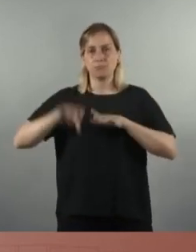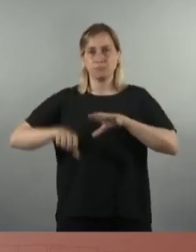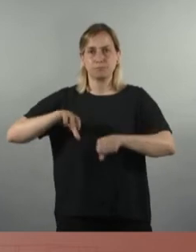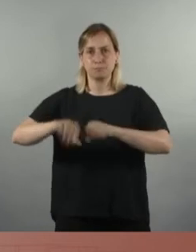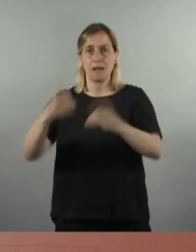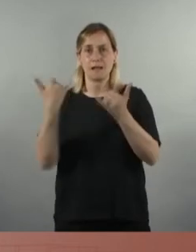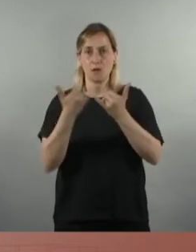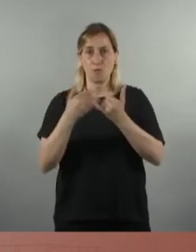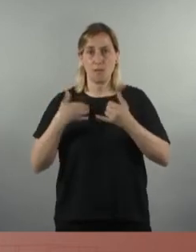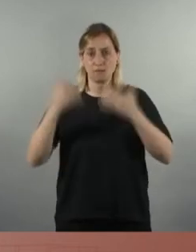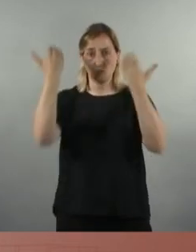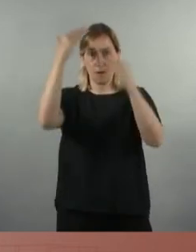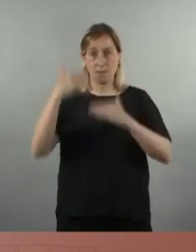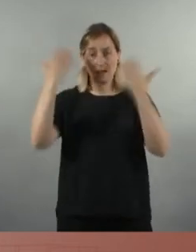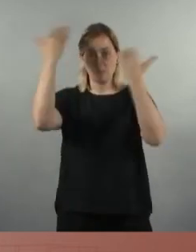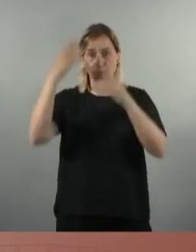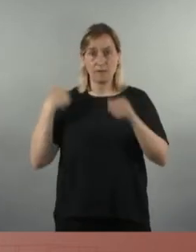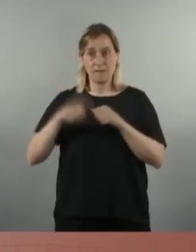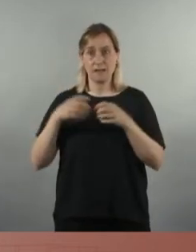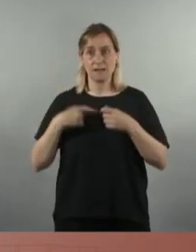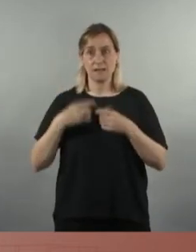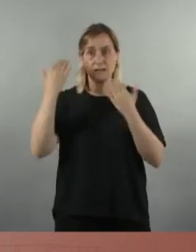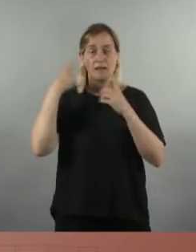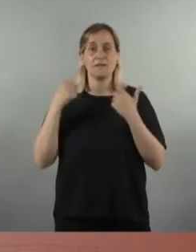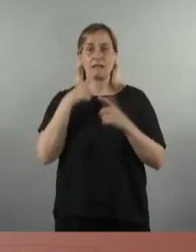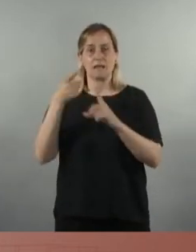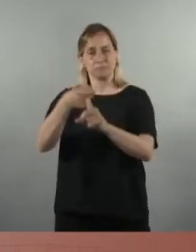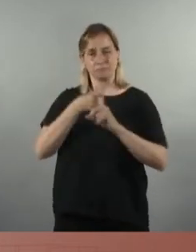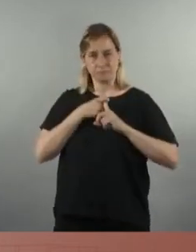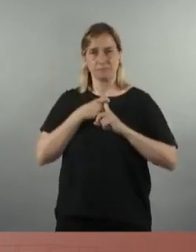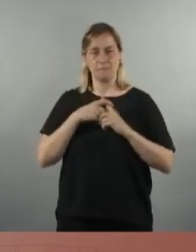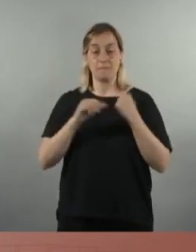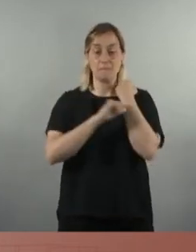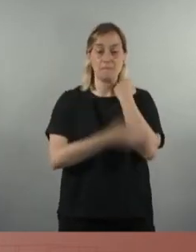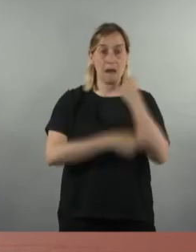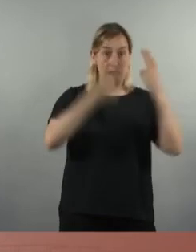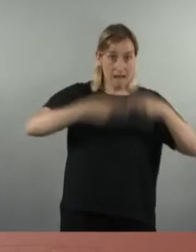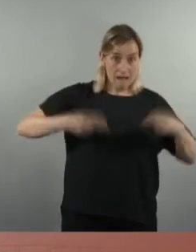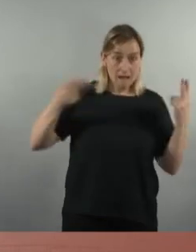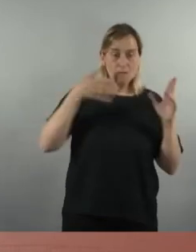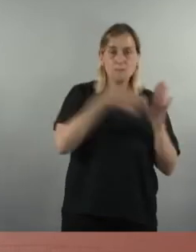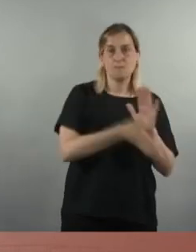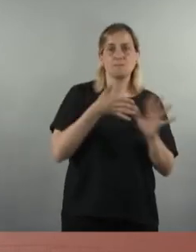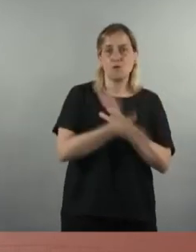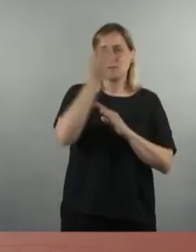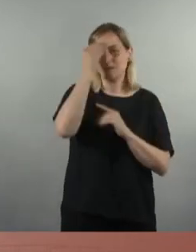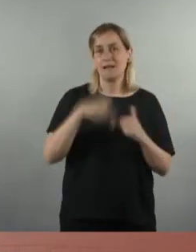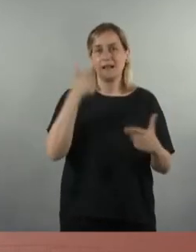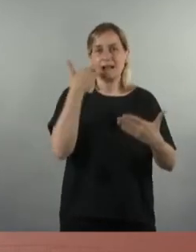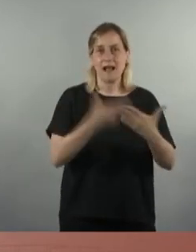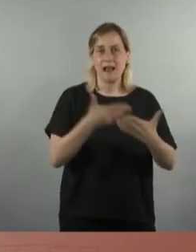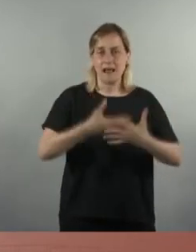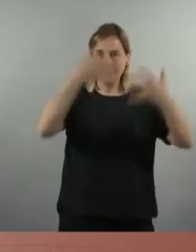aquests immobles. Aquests immobles els hem d'estirar cap al parc públic. Per què? Perquè entenem que aquesta és la garantia